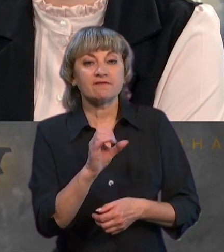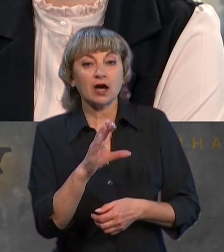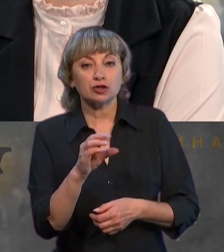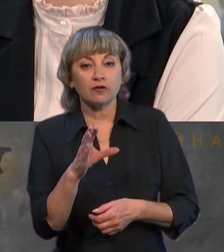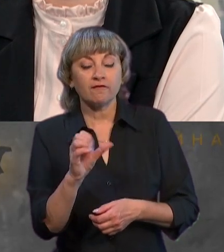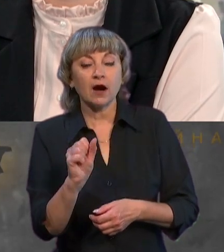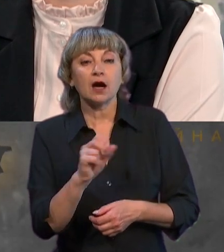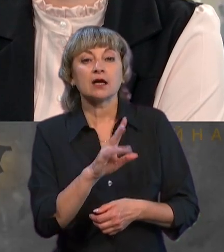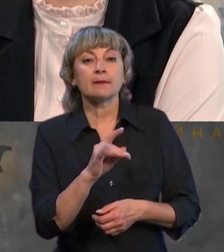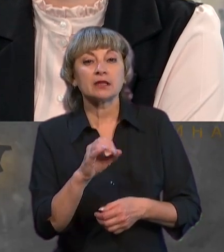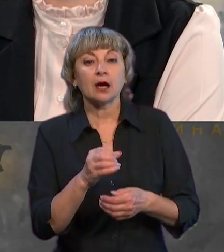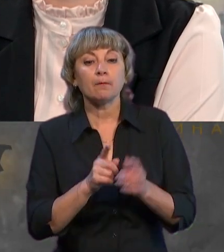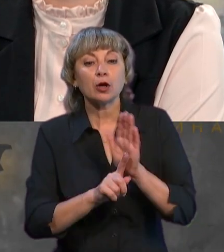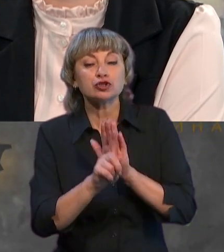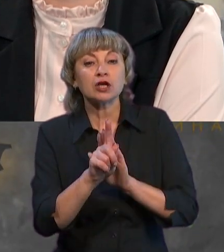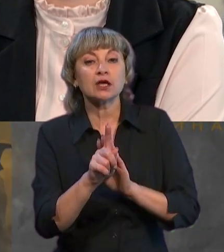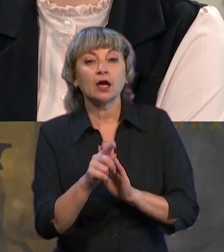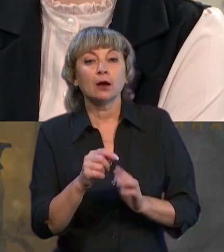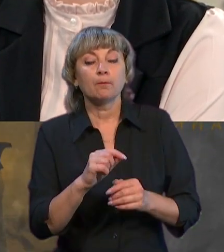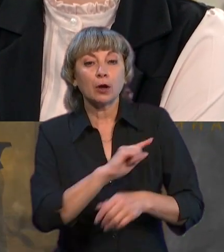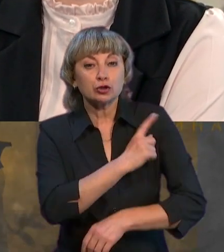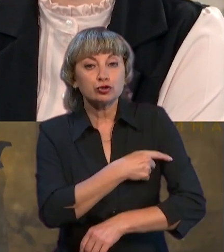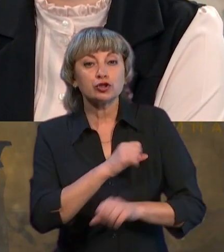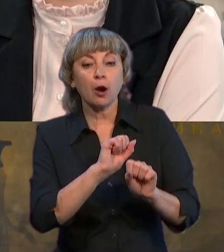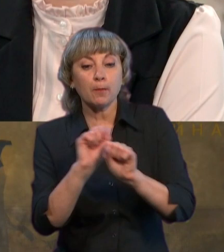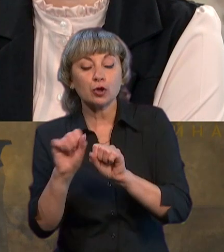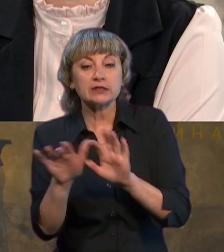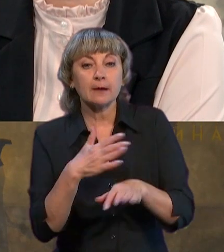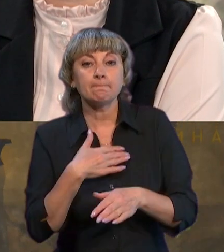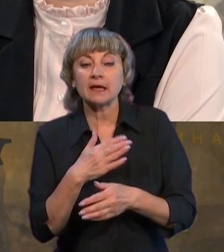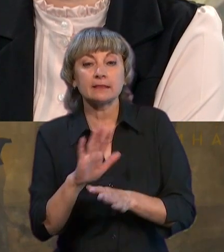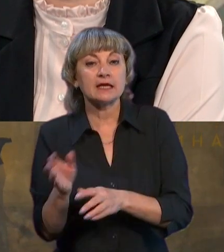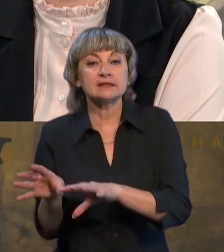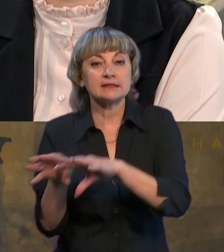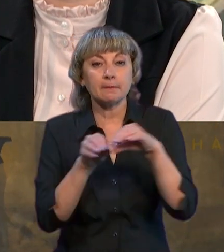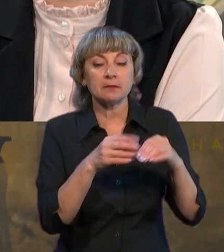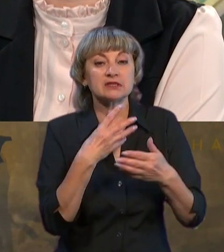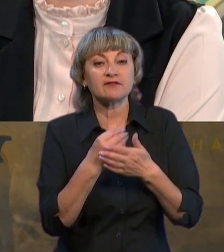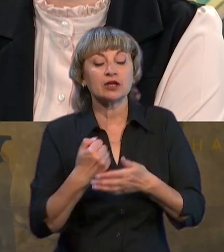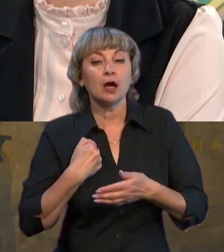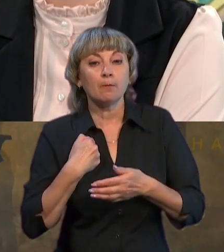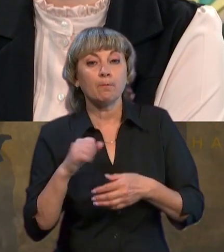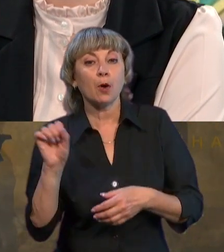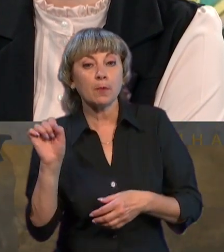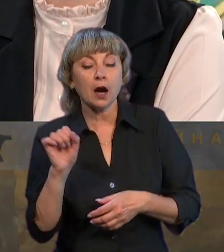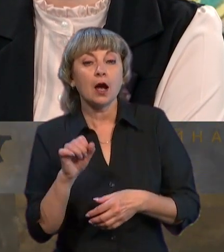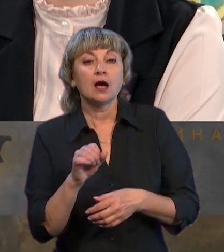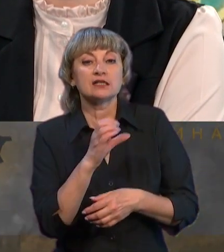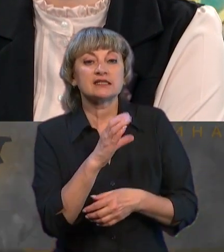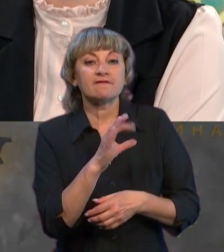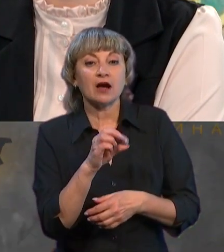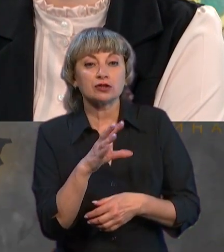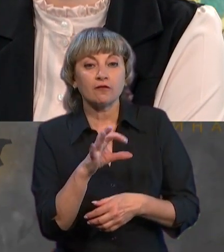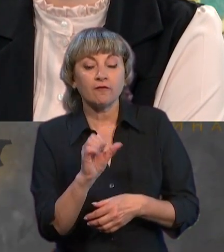розпочати там, наприклад, потужні оборонні дії. Ми не знімаємо якраз свої позиції ні по Бахмуту, але Сватого Кримінна